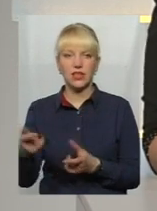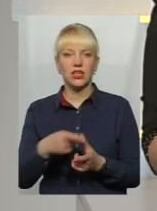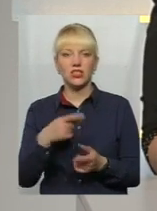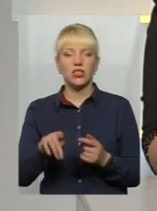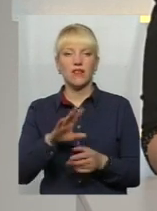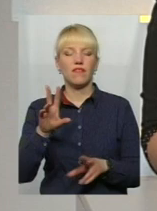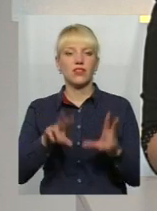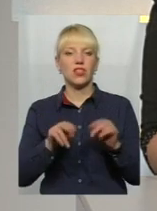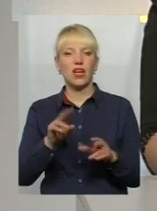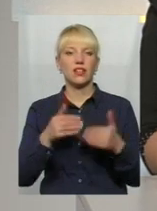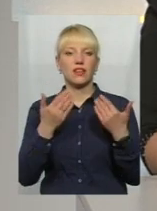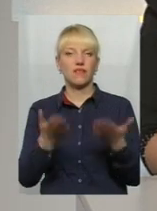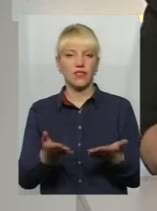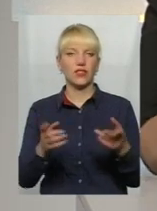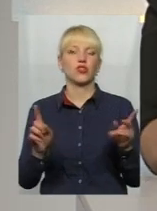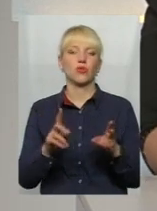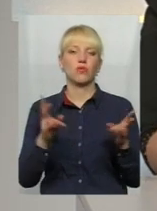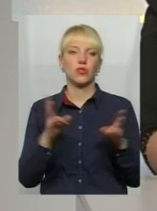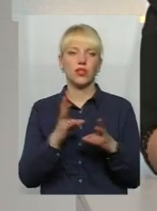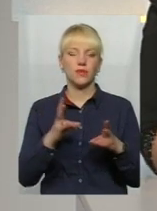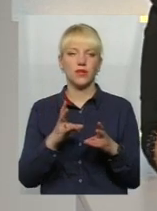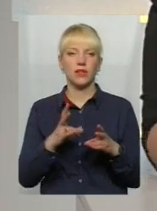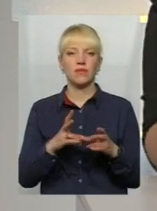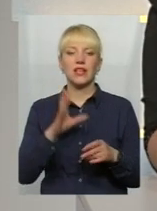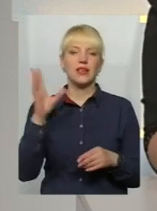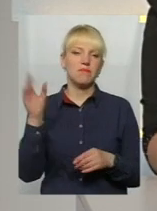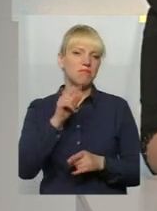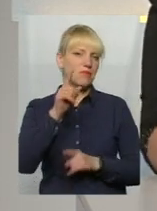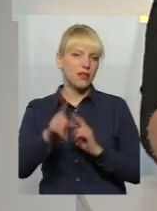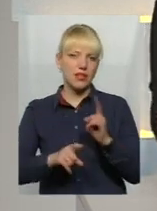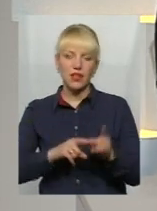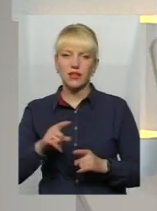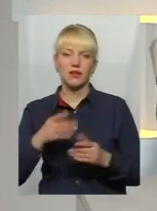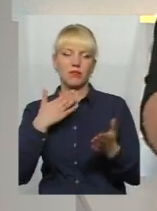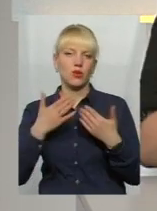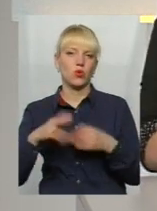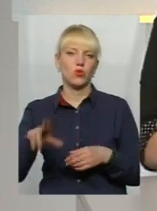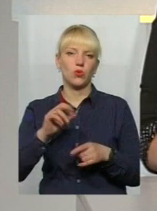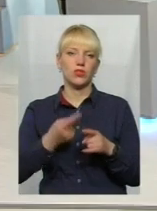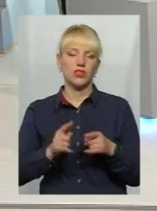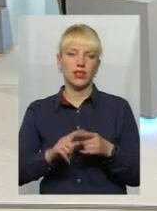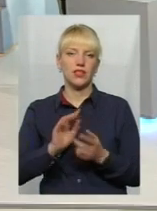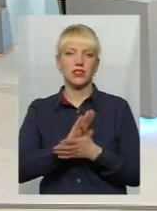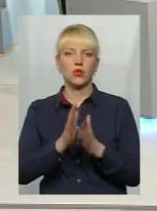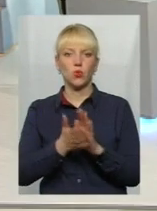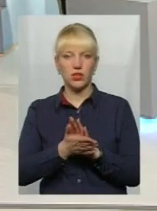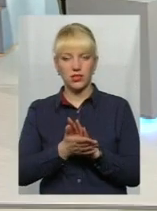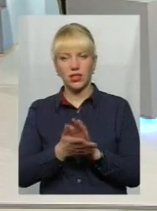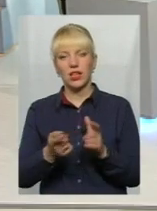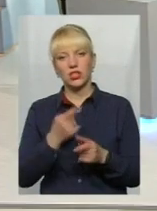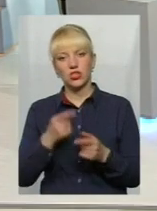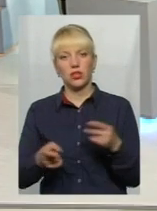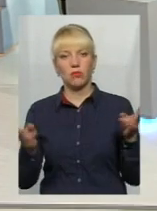вважаєте ви, що потрібно кардинально міняти підхід до ситуації з стихійними ринками? І чи